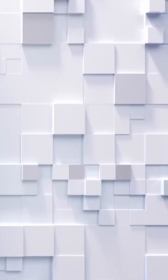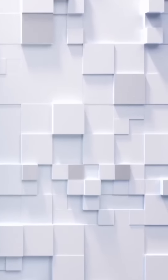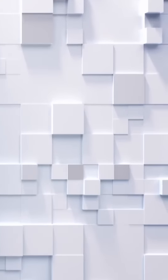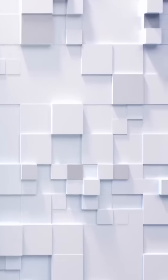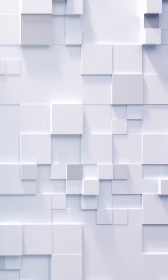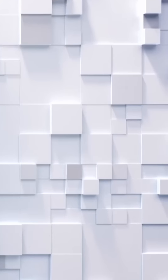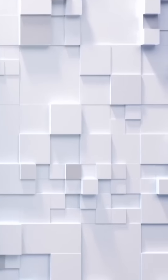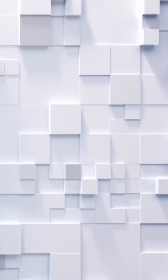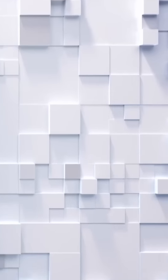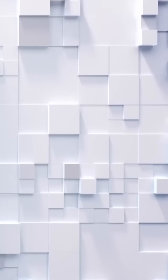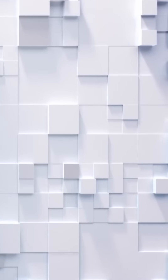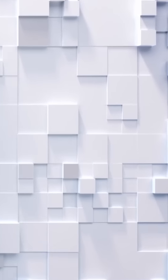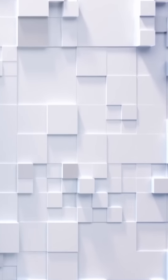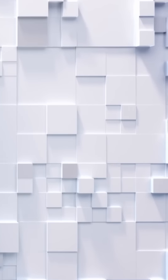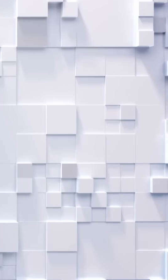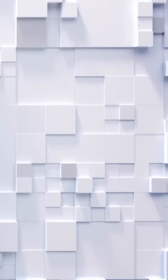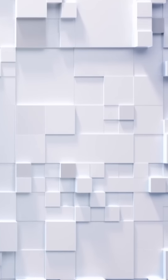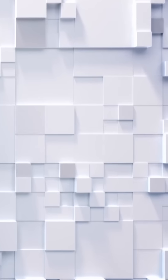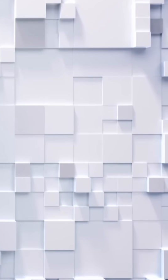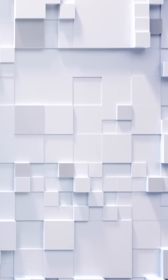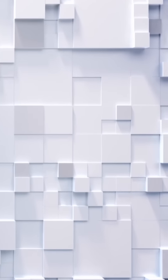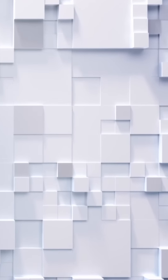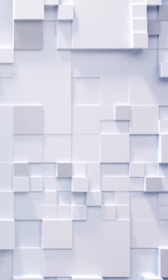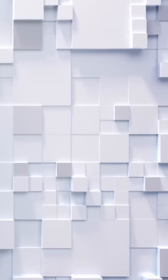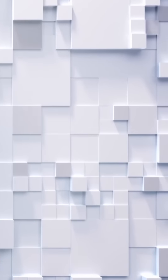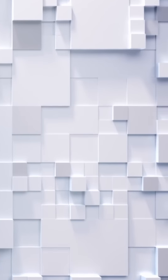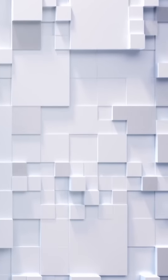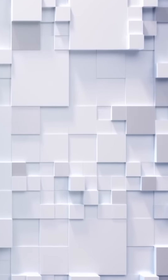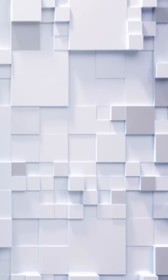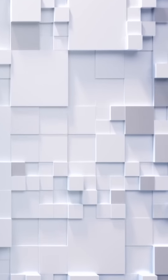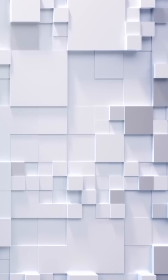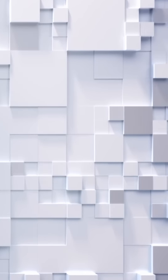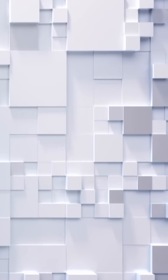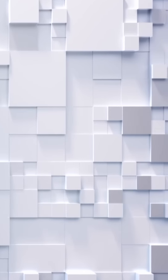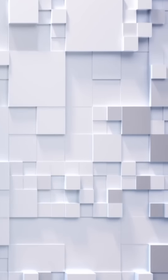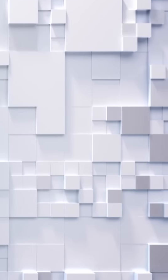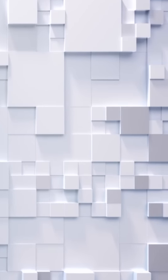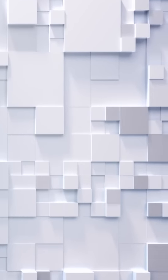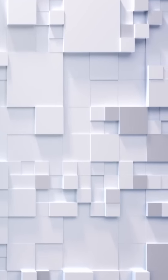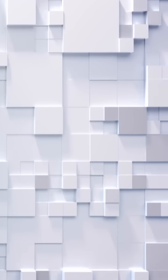Дякую перегляд!